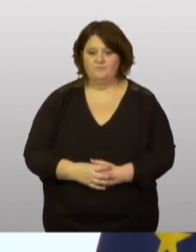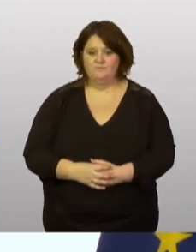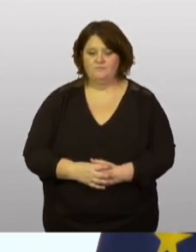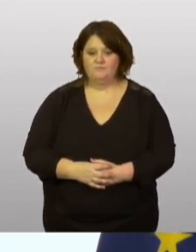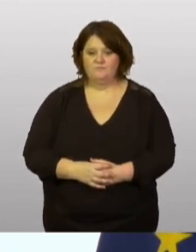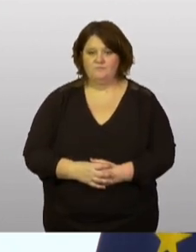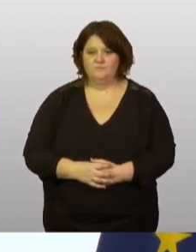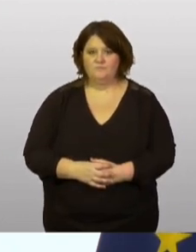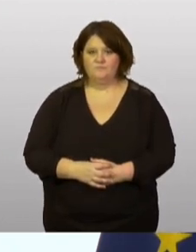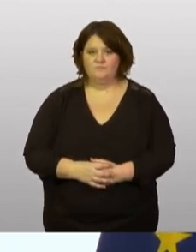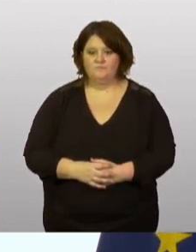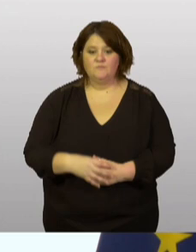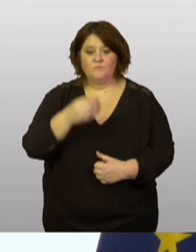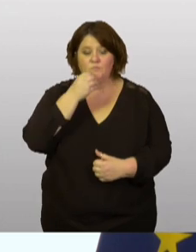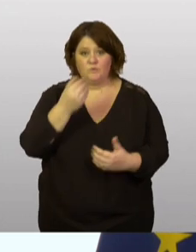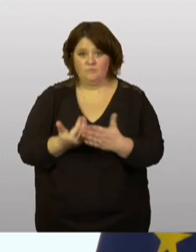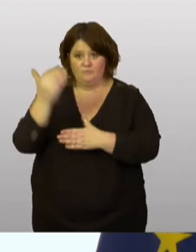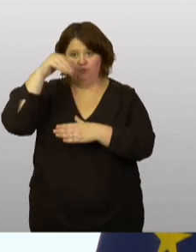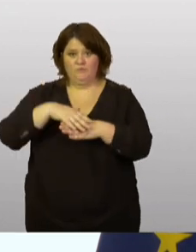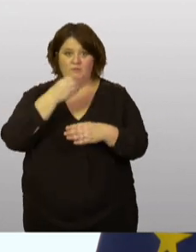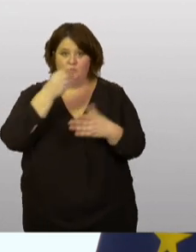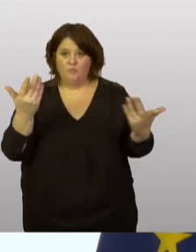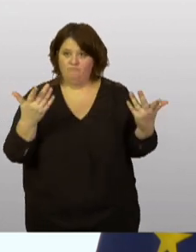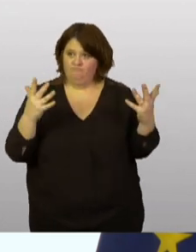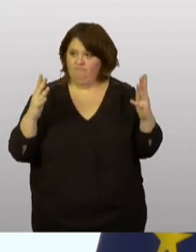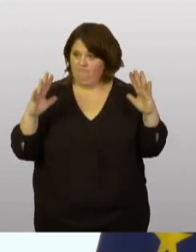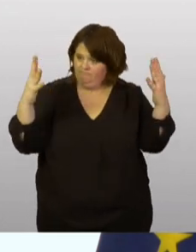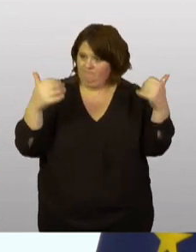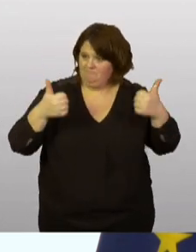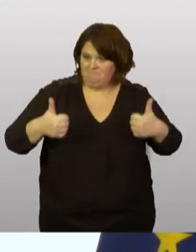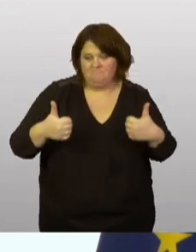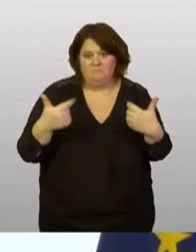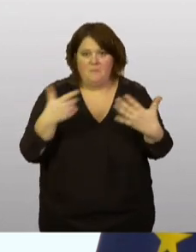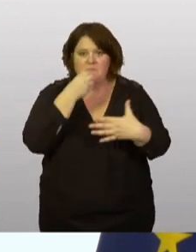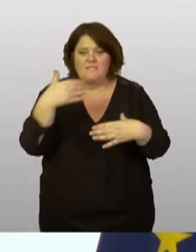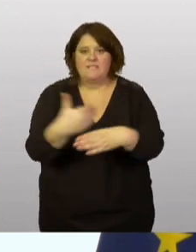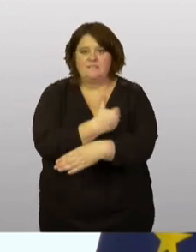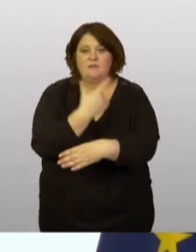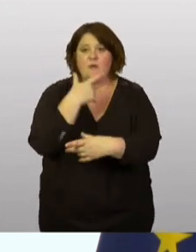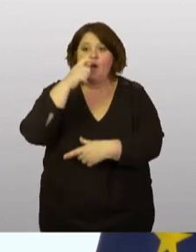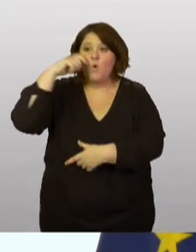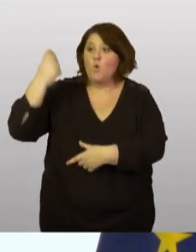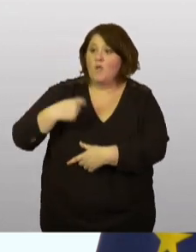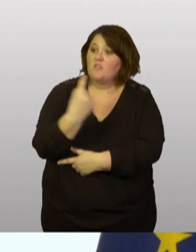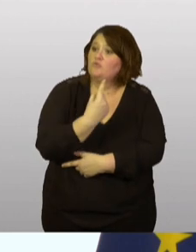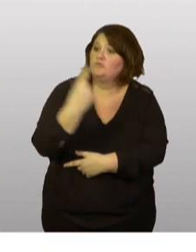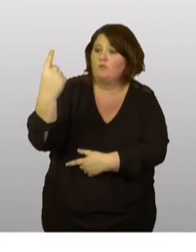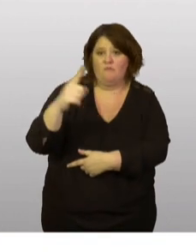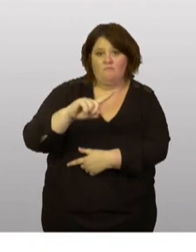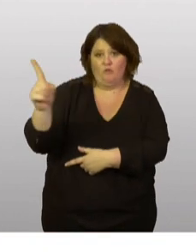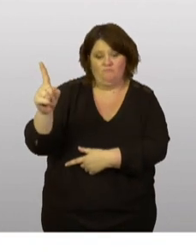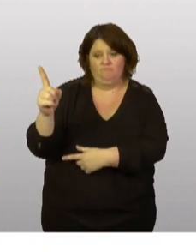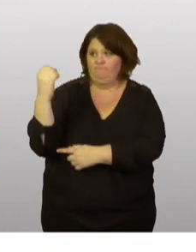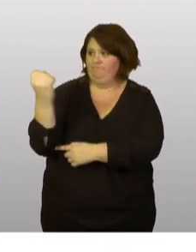Je crois que'est un beau succès aujourd'hui. Comme vous voyez, comme me disait le président, l'Ukraine n'est pas seule. J'ajoute à destination